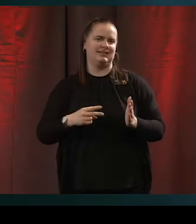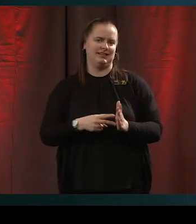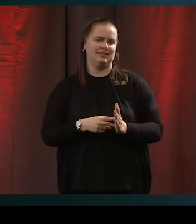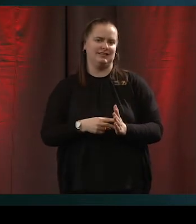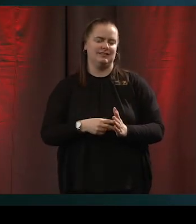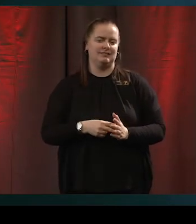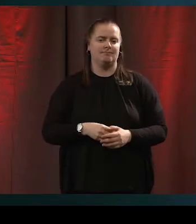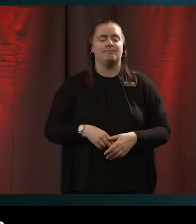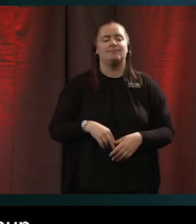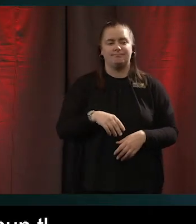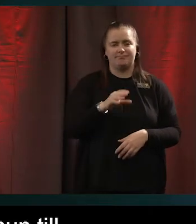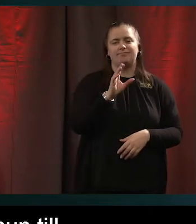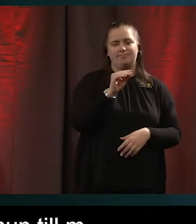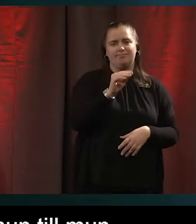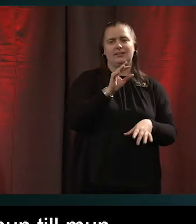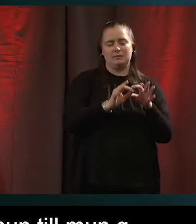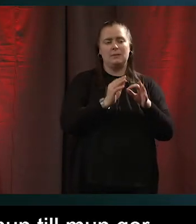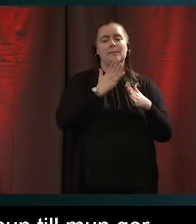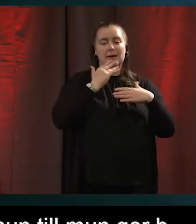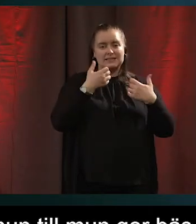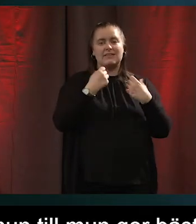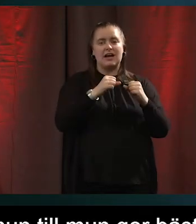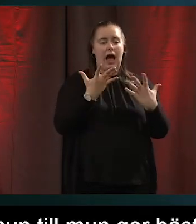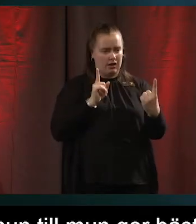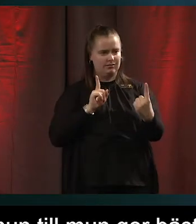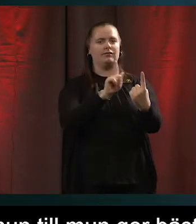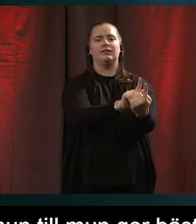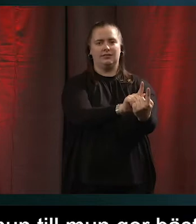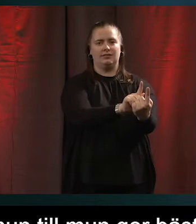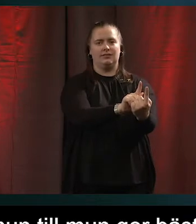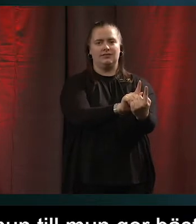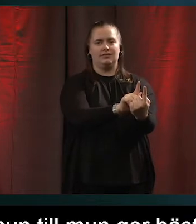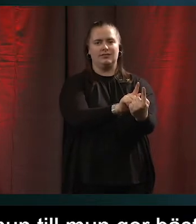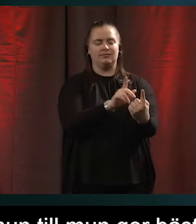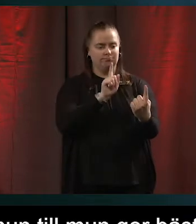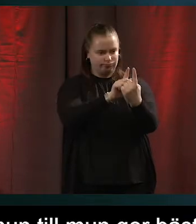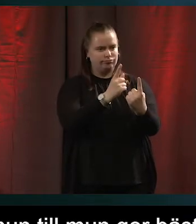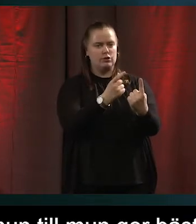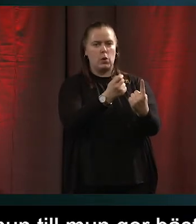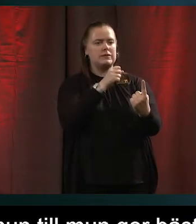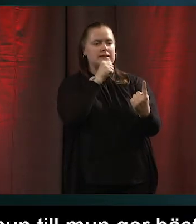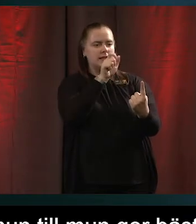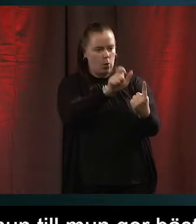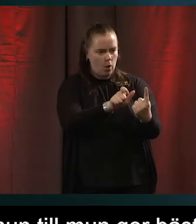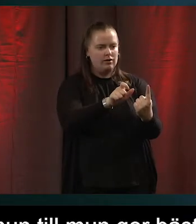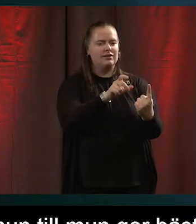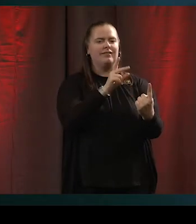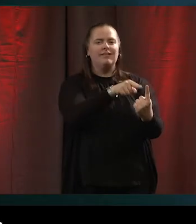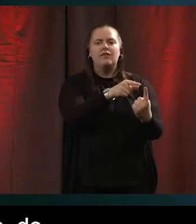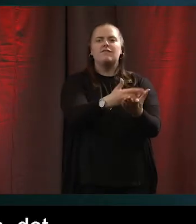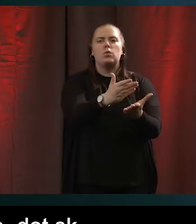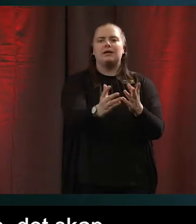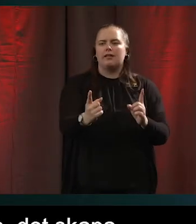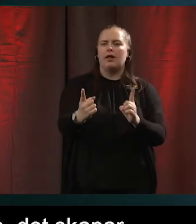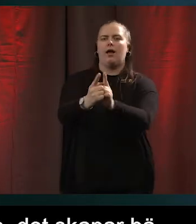som ger bäst effekt. Att nå seniorer som i sin tur nätverkar vidare, det skapar